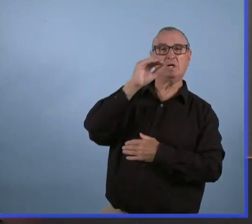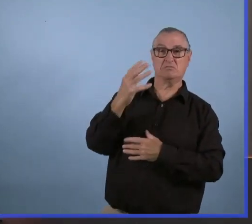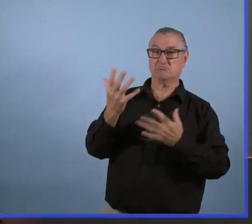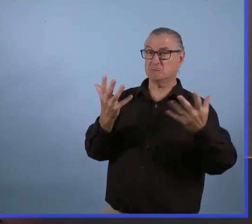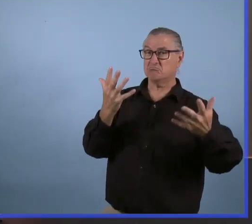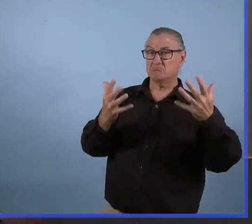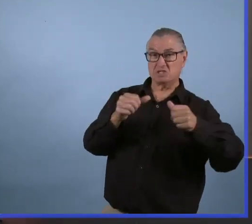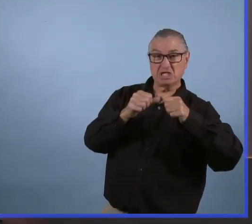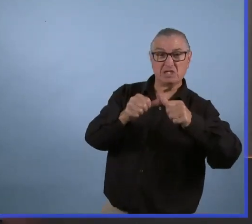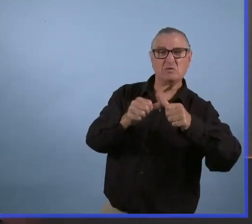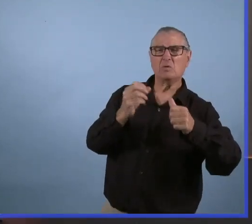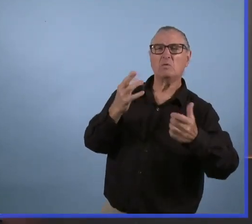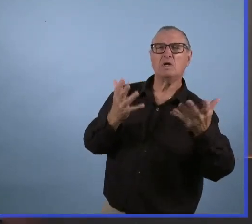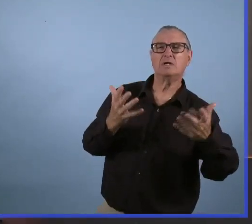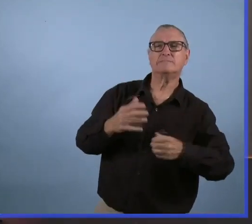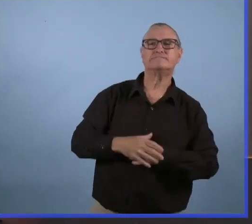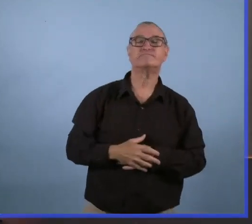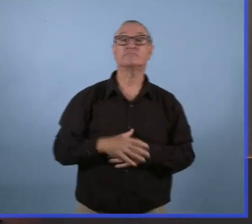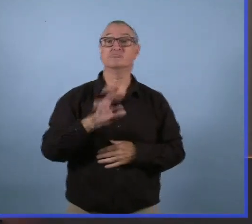intensifs,